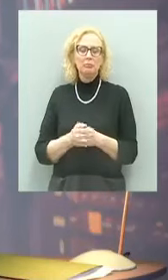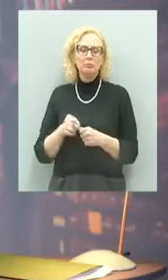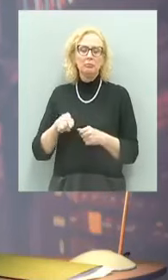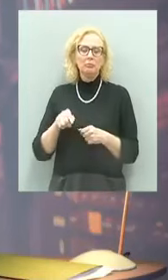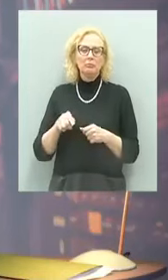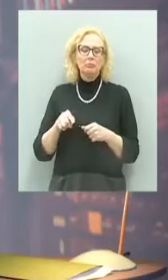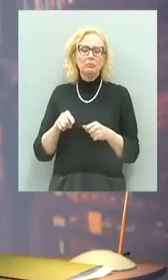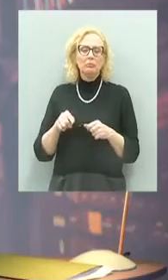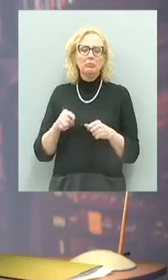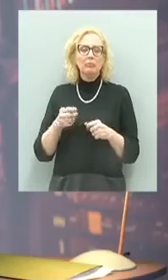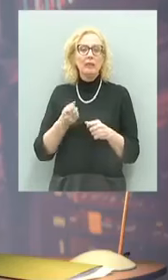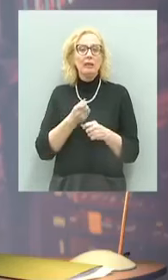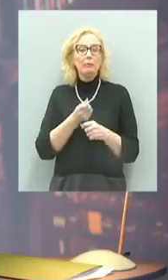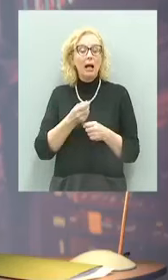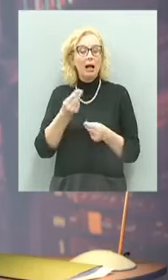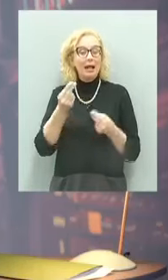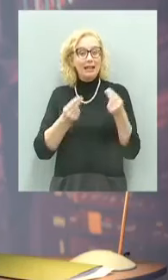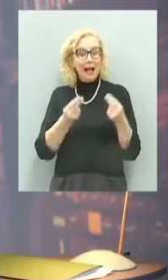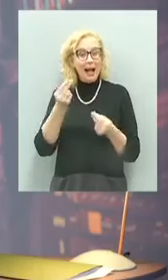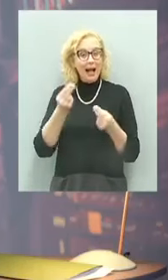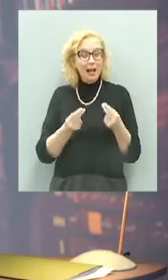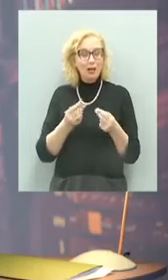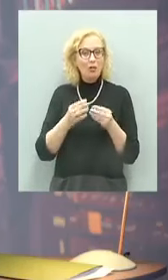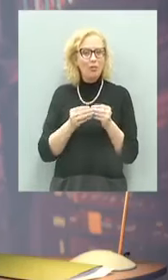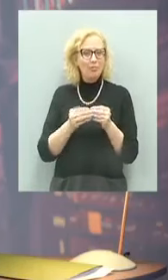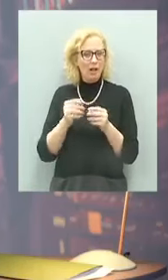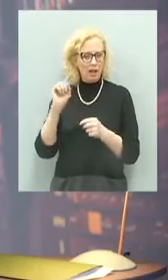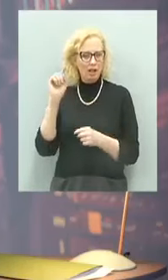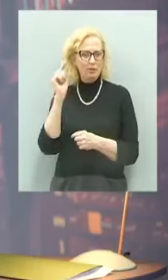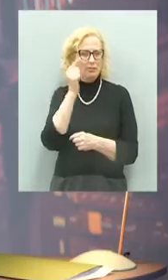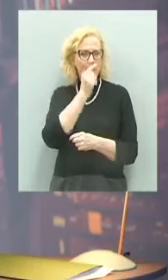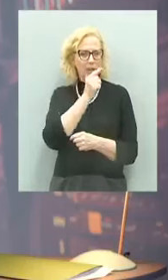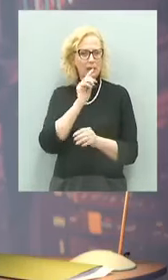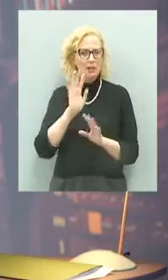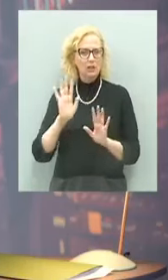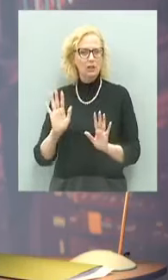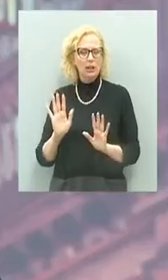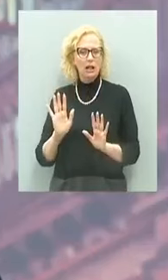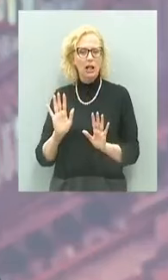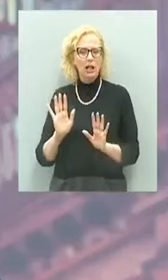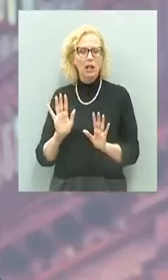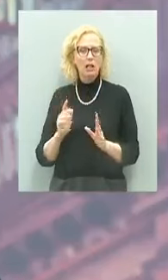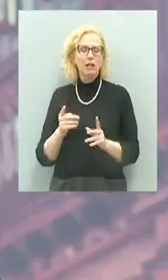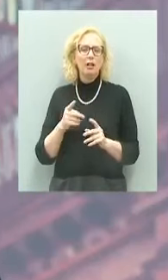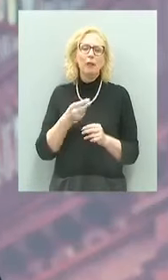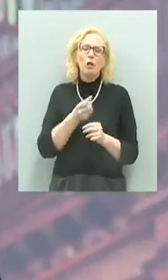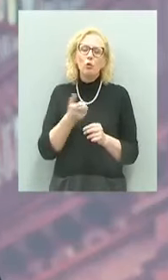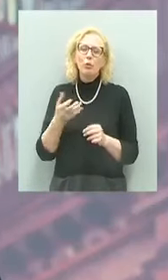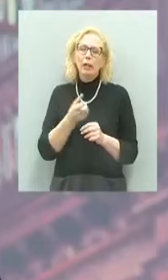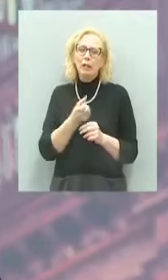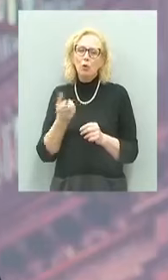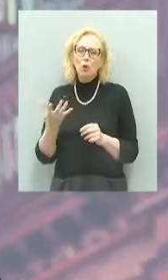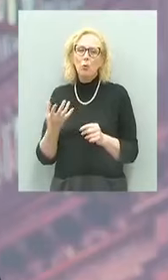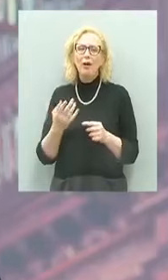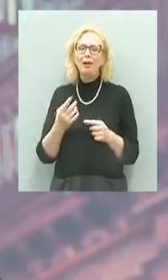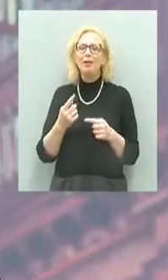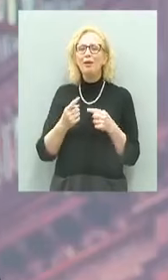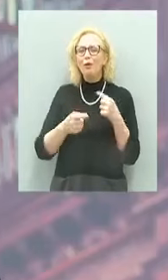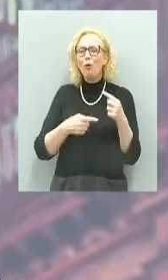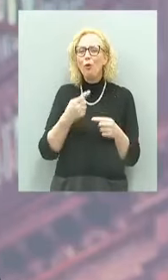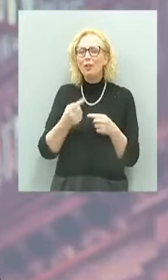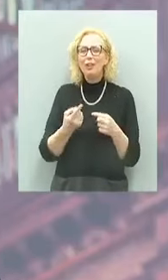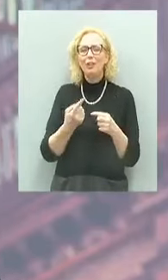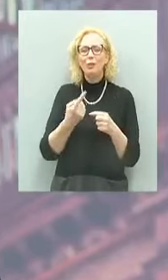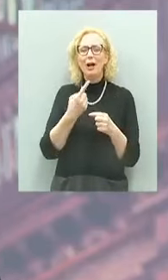dire, di un calcolo difficile da determinare, numeri tra l'altro che continuano un po' a